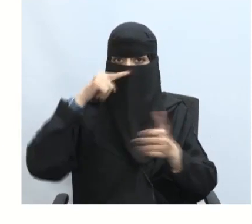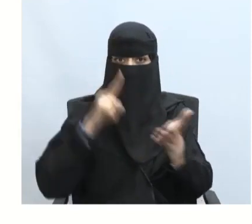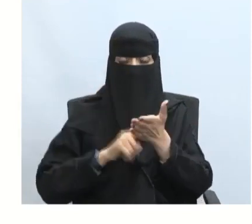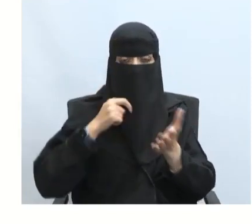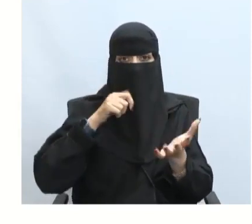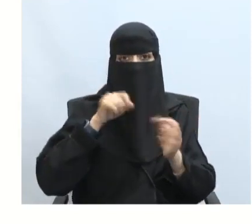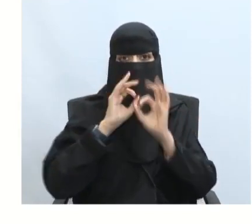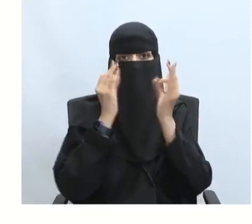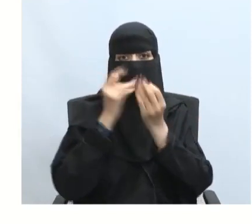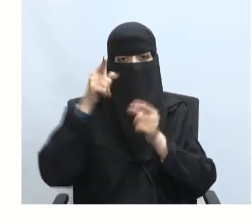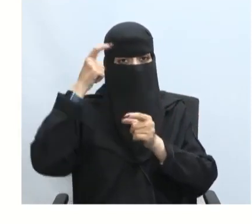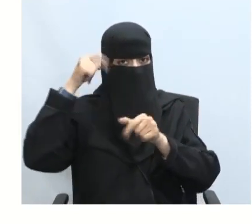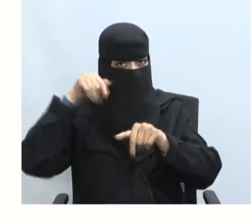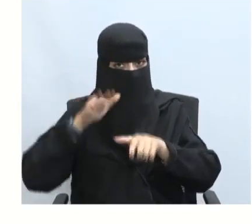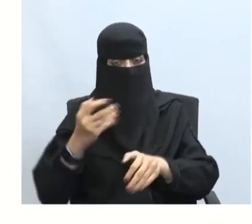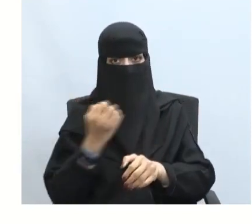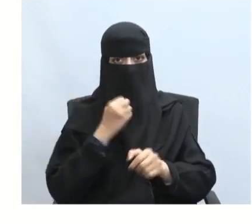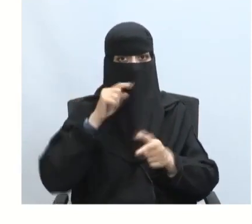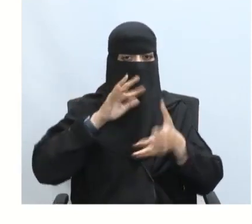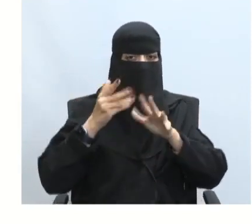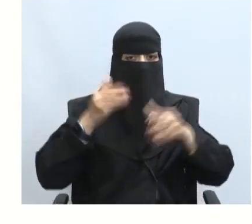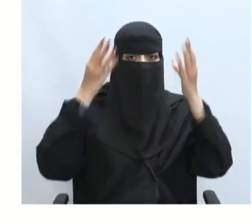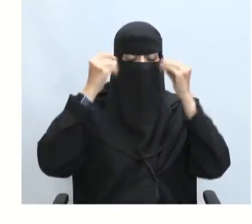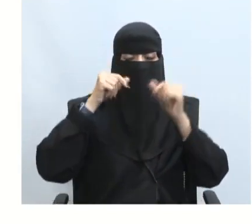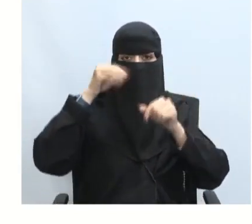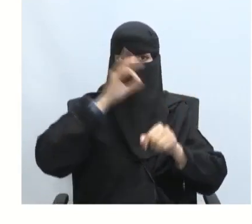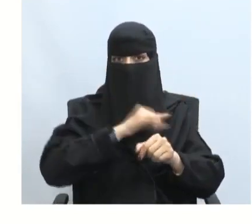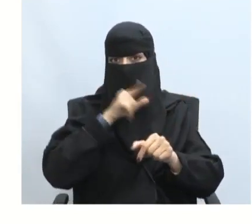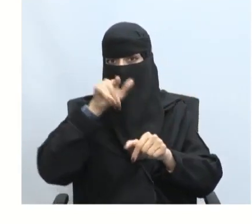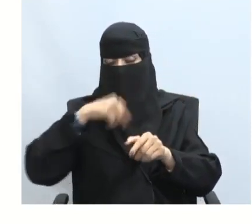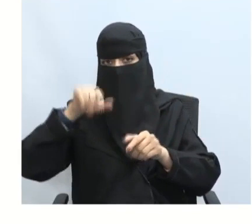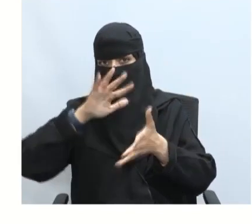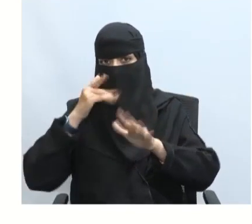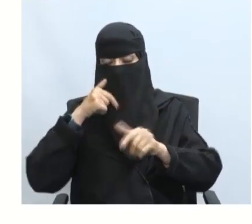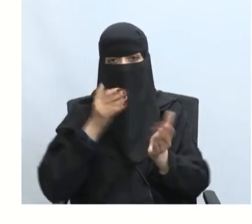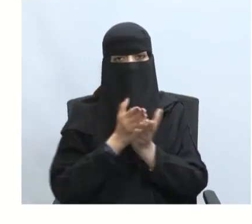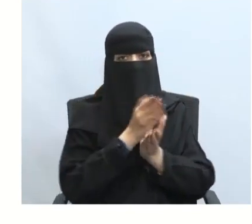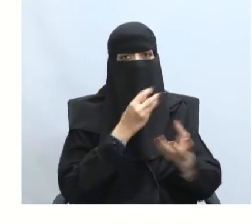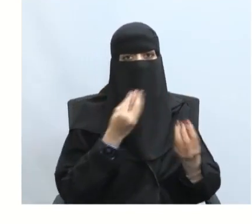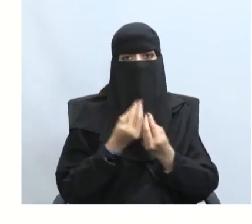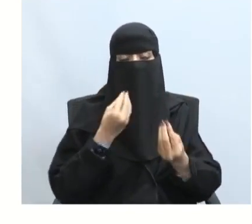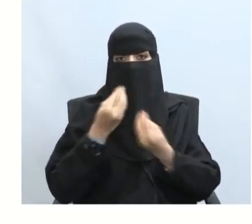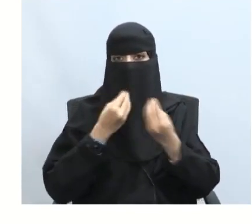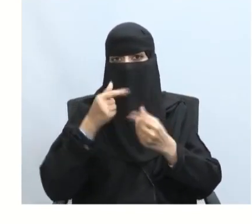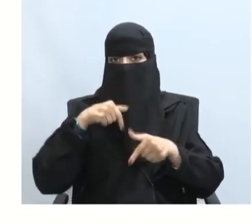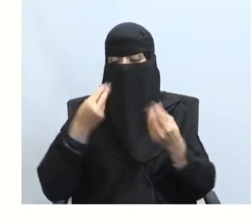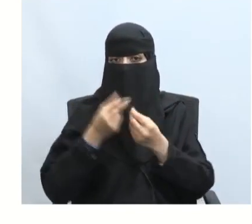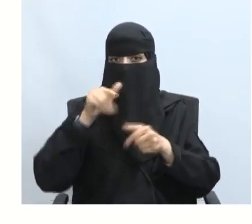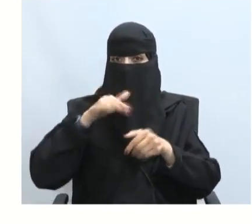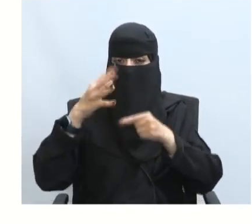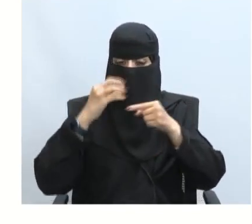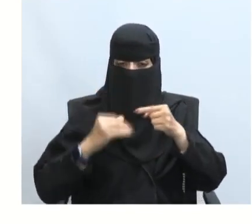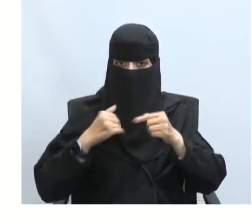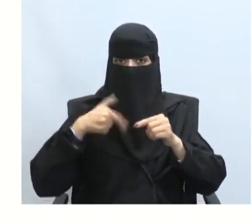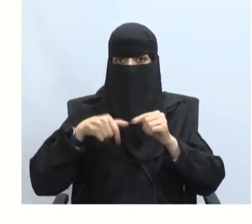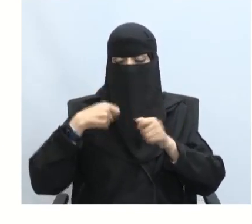المجتمع أصبح يمتلك بعض المعلومات المفيدة عنها وعن طرق التعامل معها مما يقلل